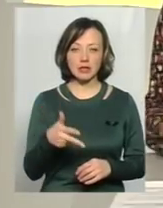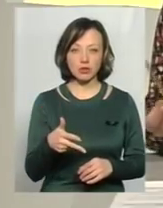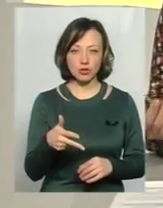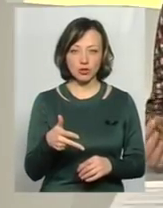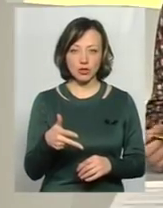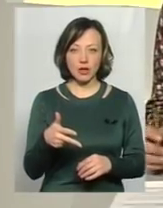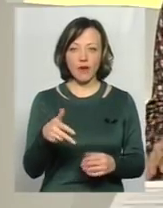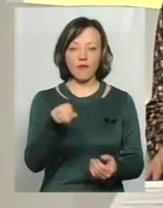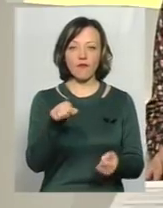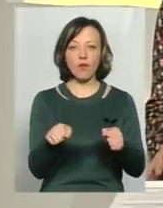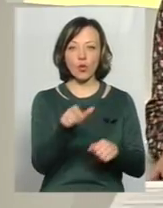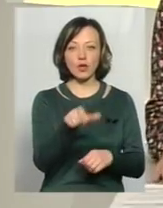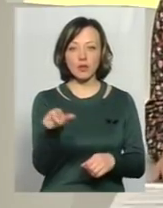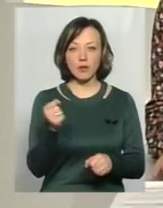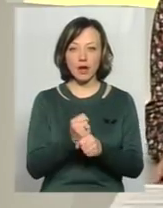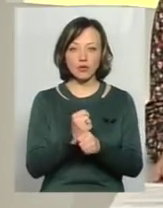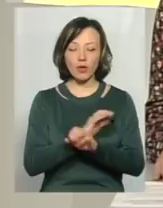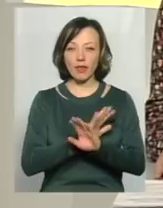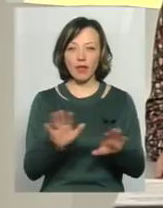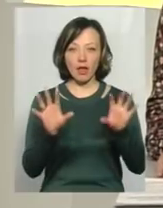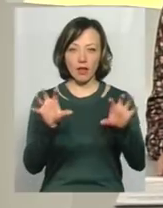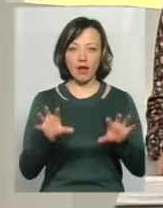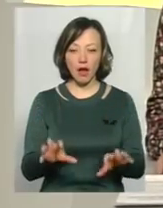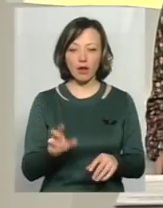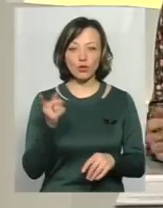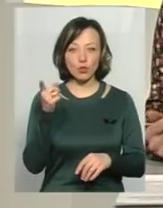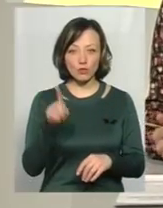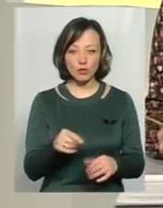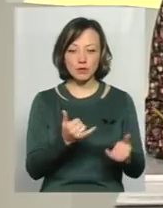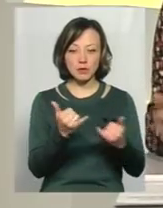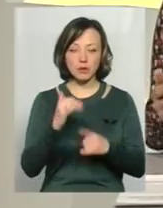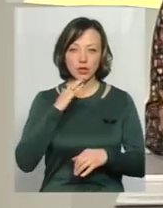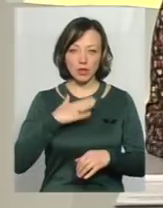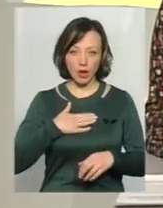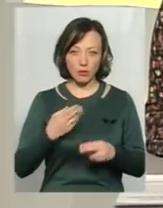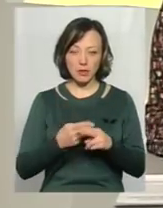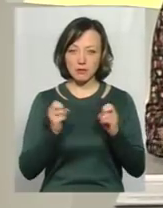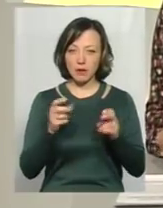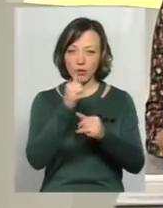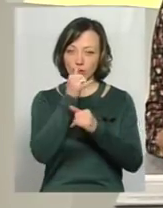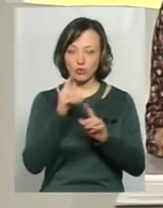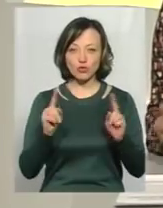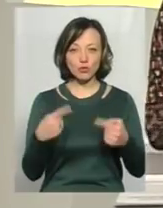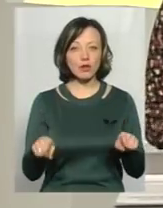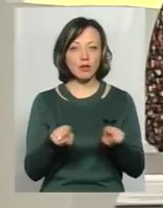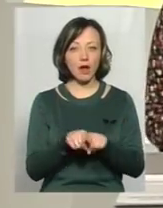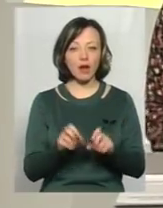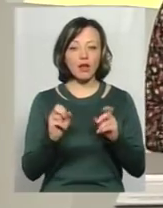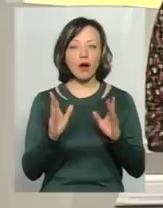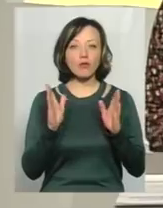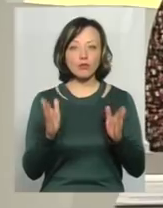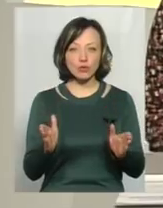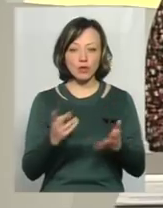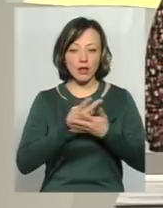водіїв працюють нелегально, тому забезпечити нашу безпеку не можуть. Чому так, як будуть